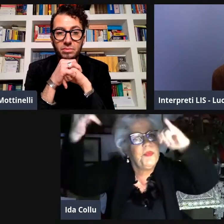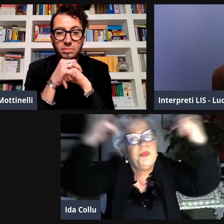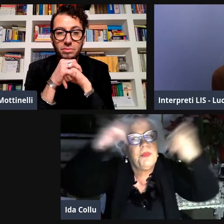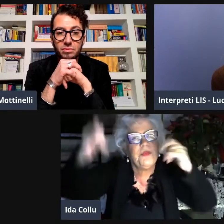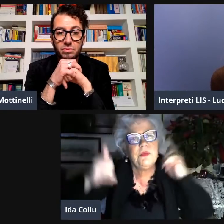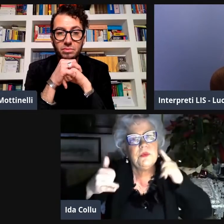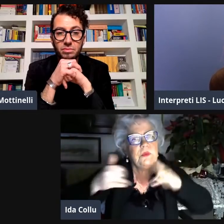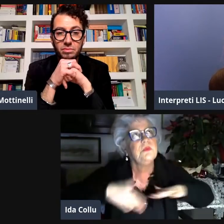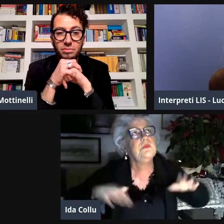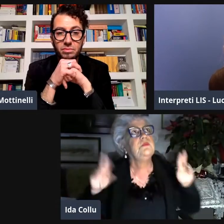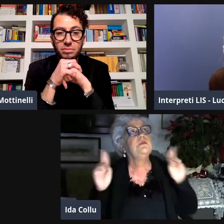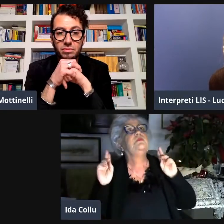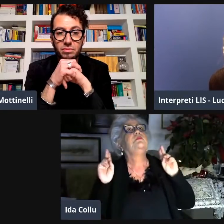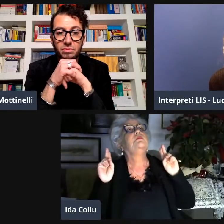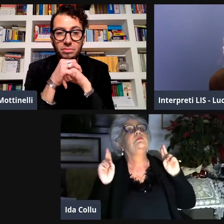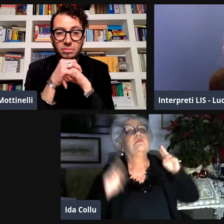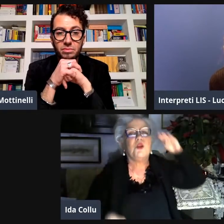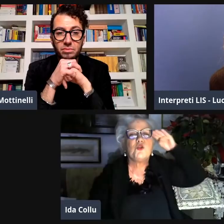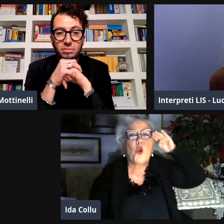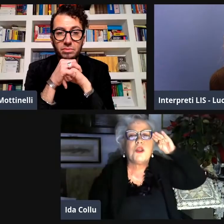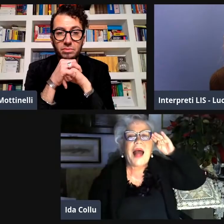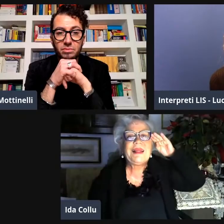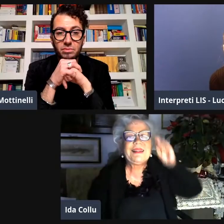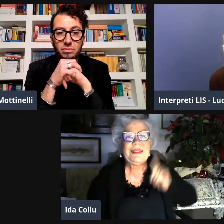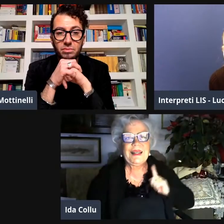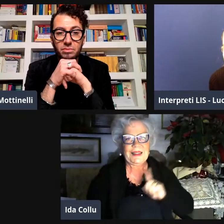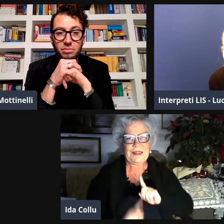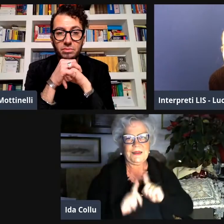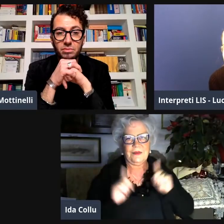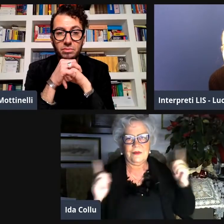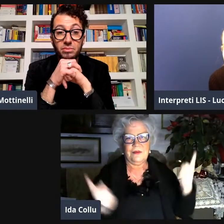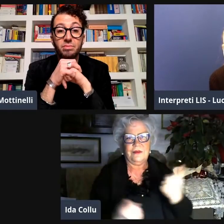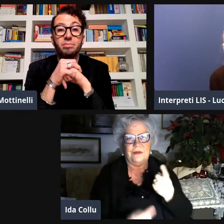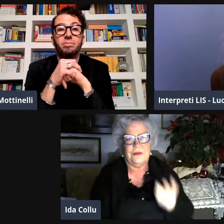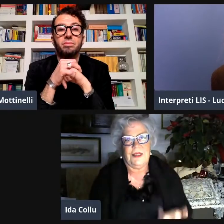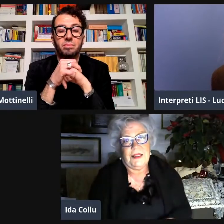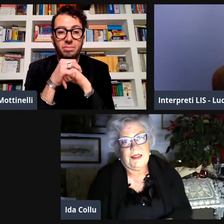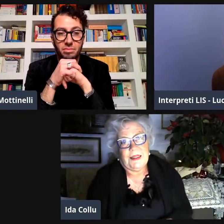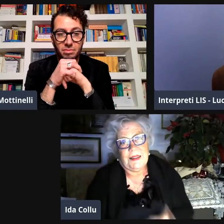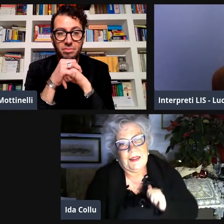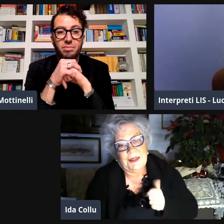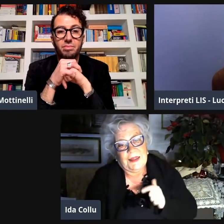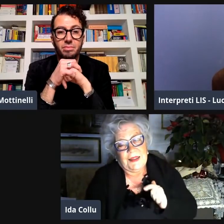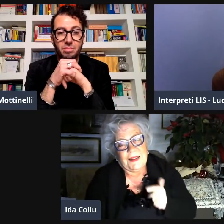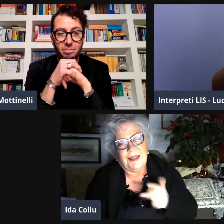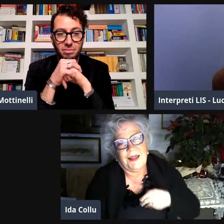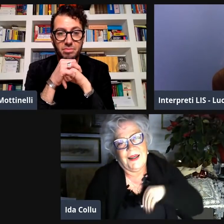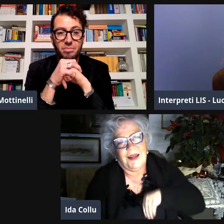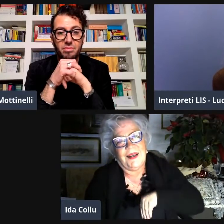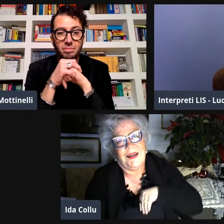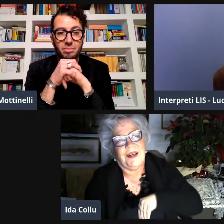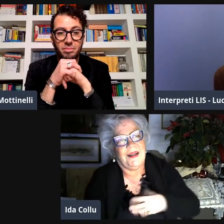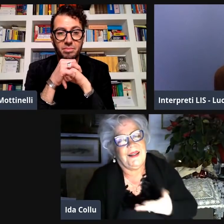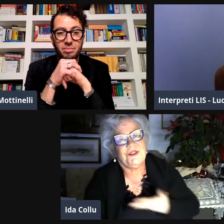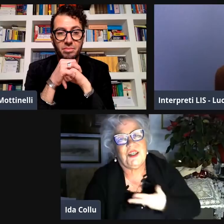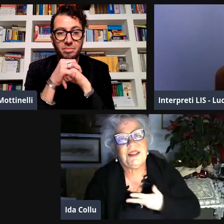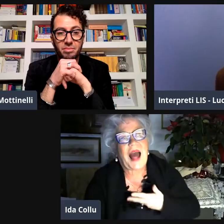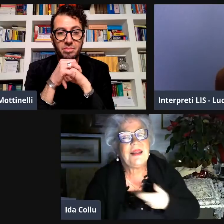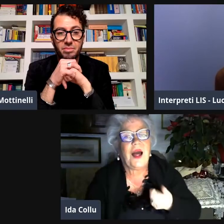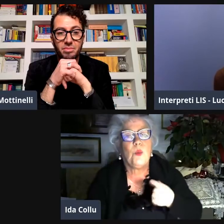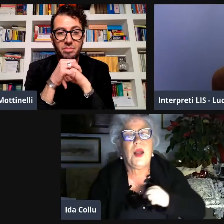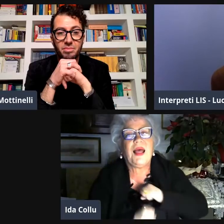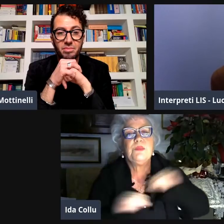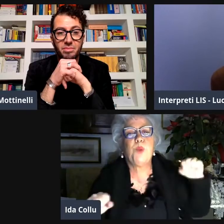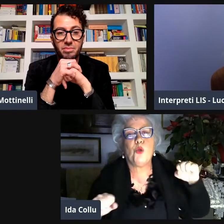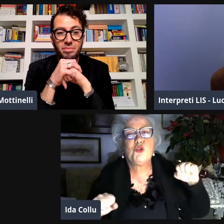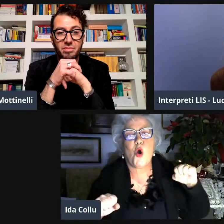anche quando c'erano delle varie telefonate io ero lì che aspettavo come un soldato e insomma succede